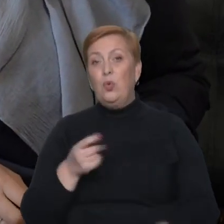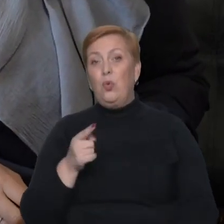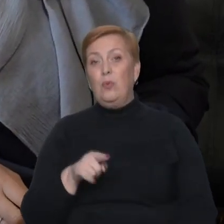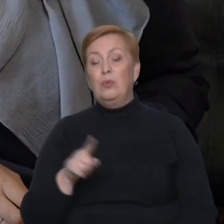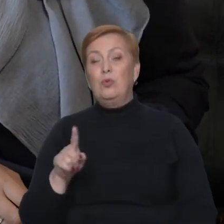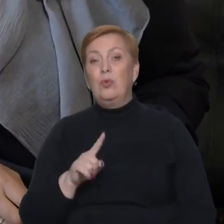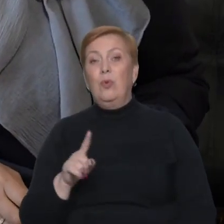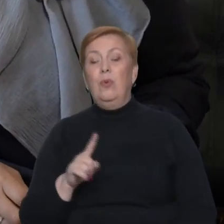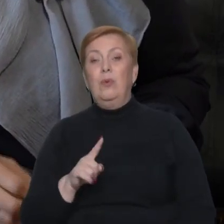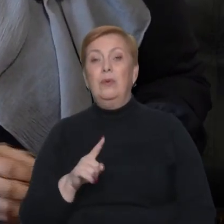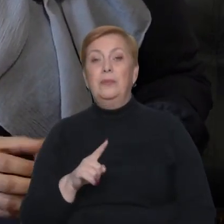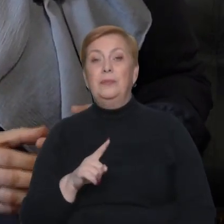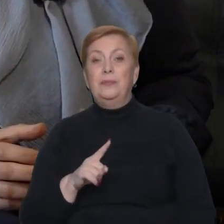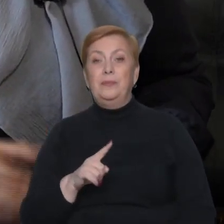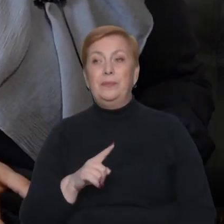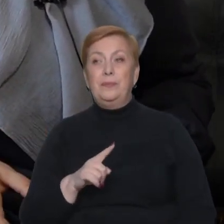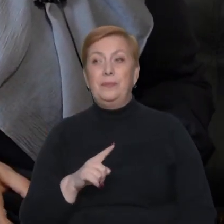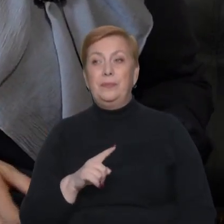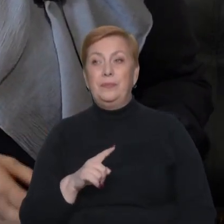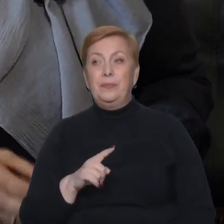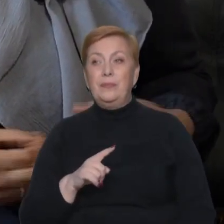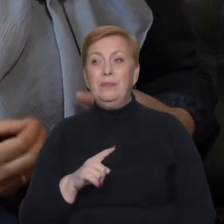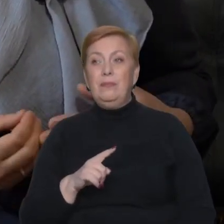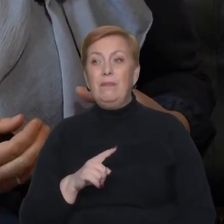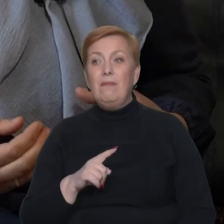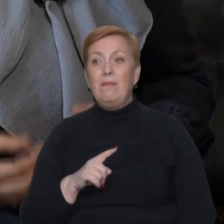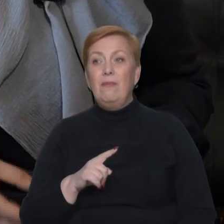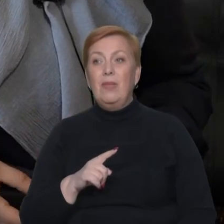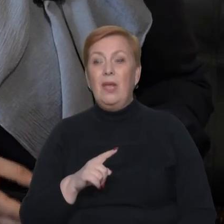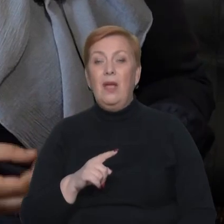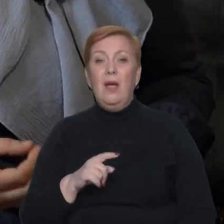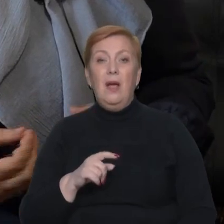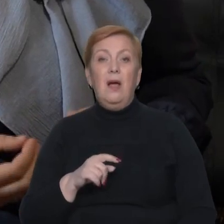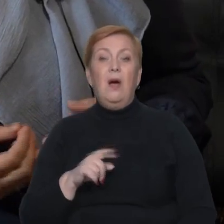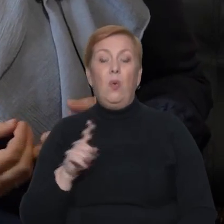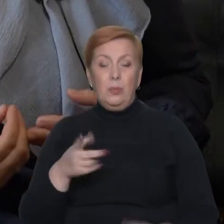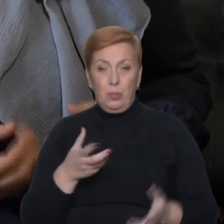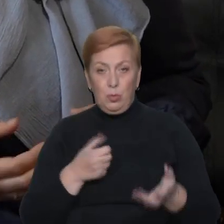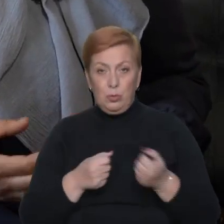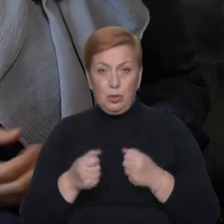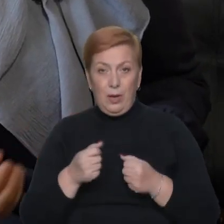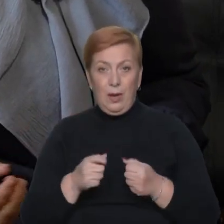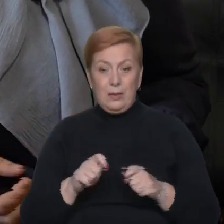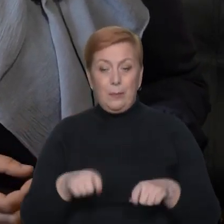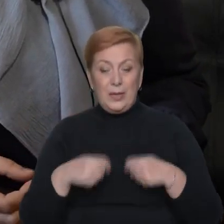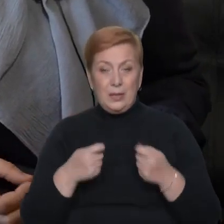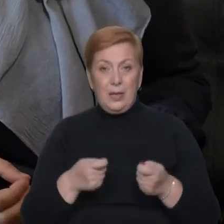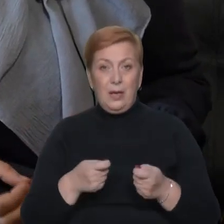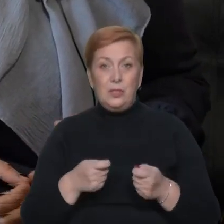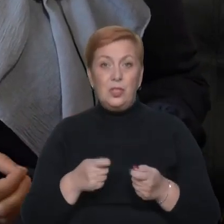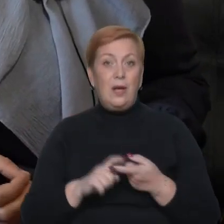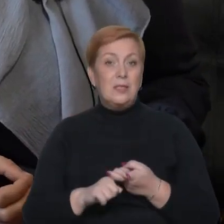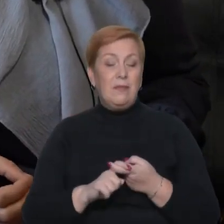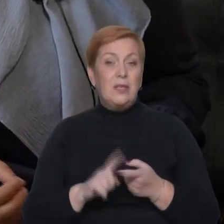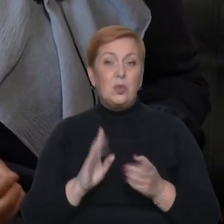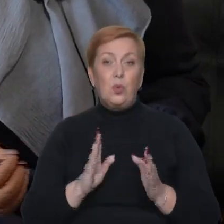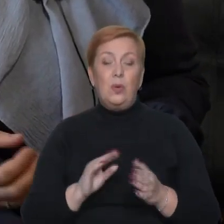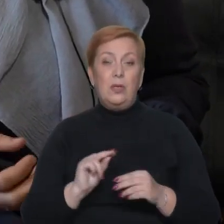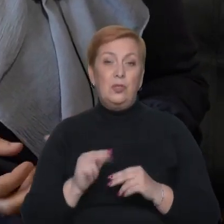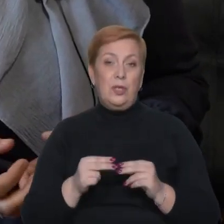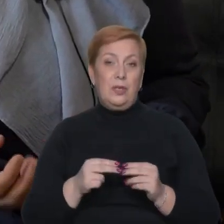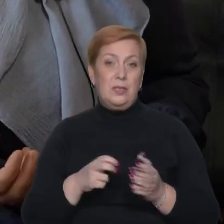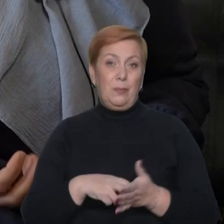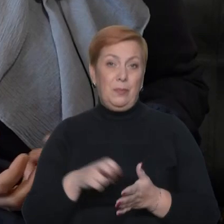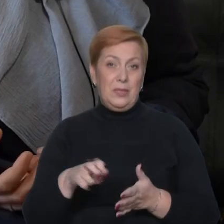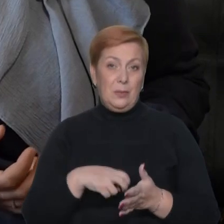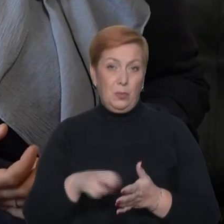доходять до нього передачки, тільки зв'язку через письмо. А так, в основному,